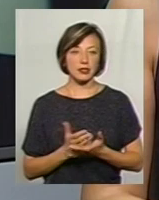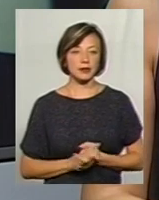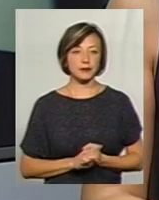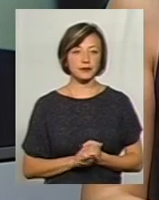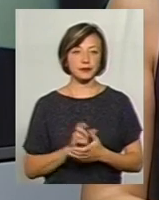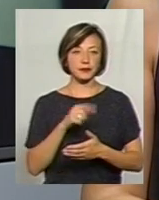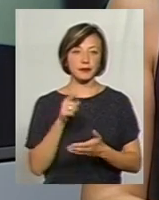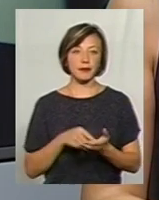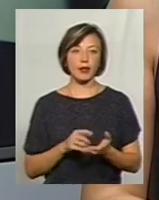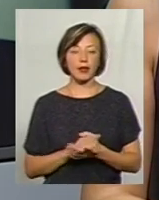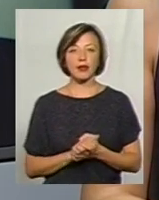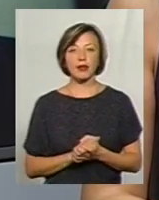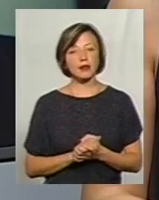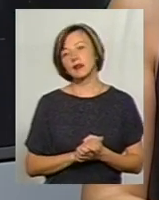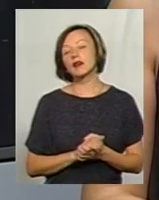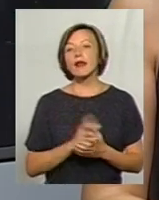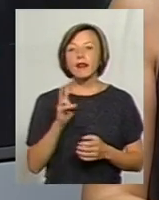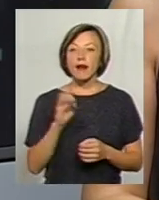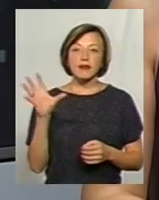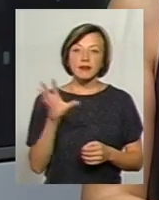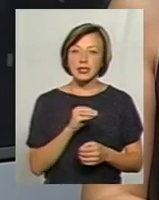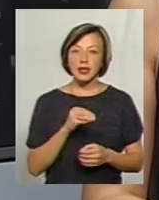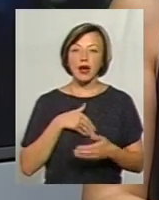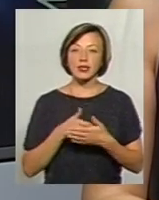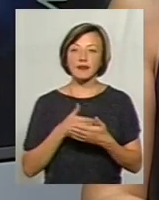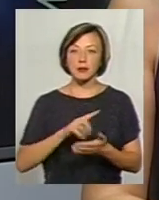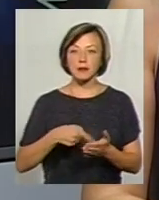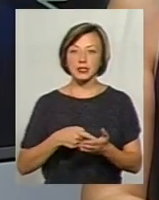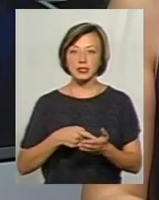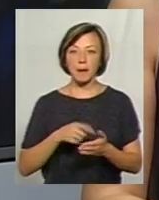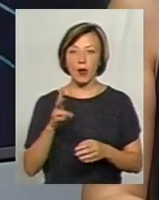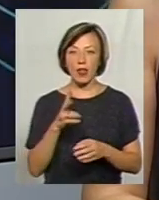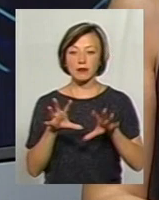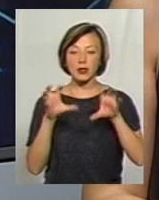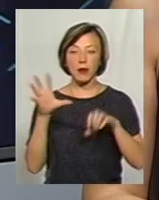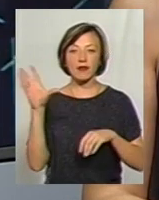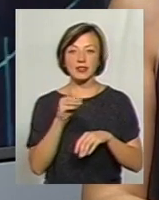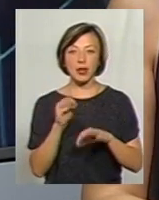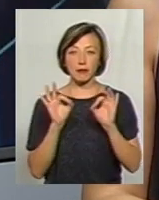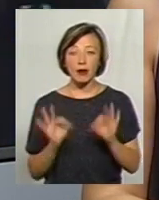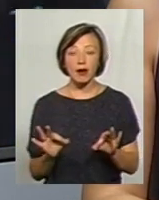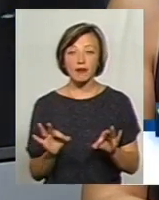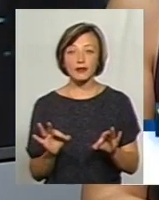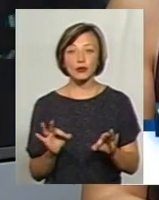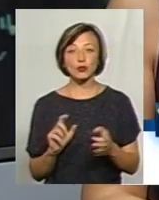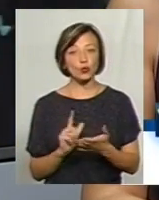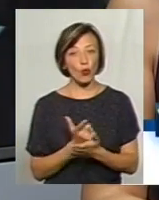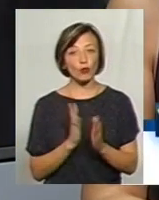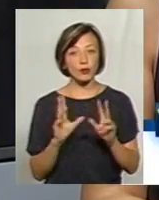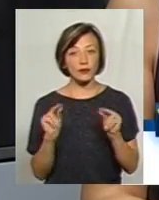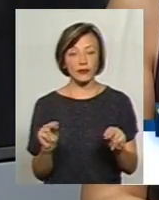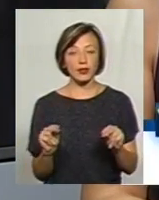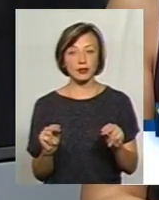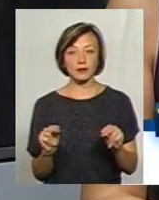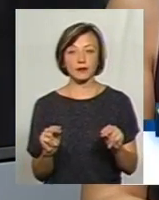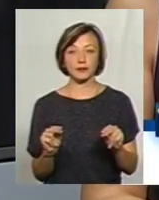Ну, власне, не всі громадські активісти міста Миколаєва сприймаю це адекватно. Знов-таки, будемо відвертими.